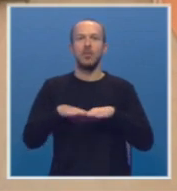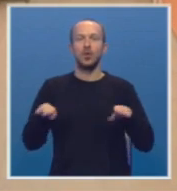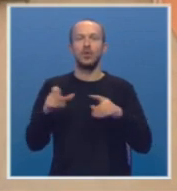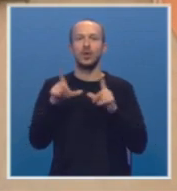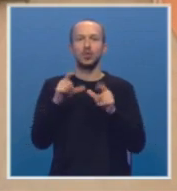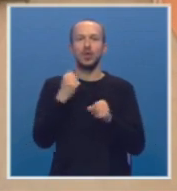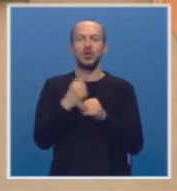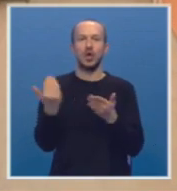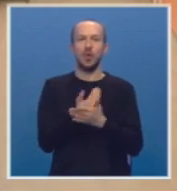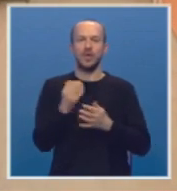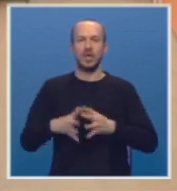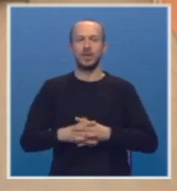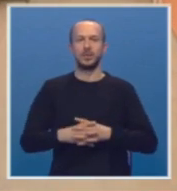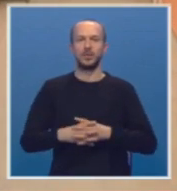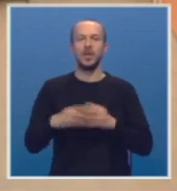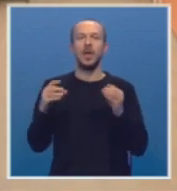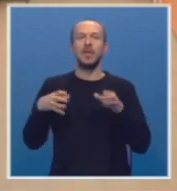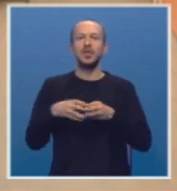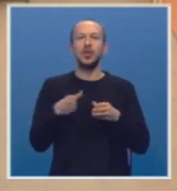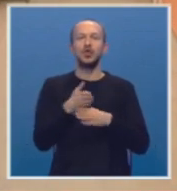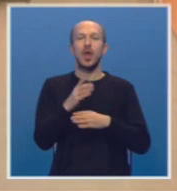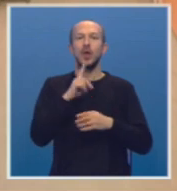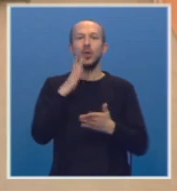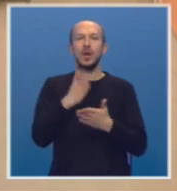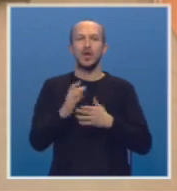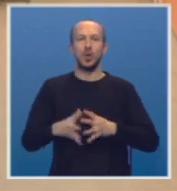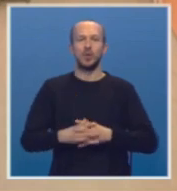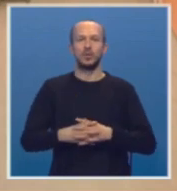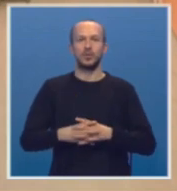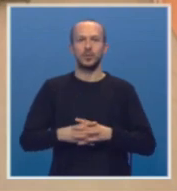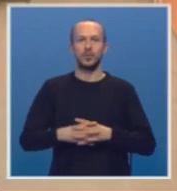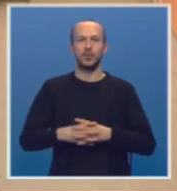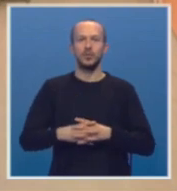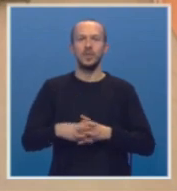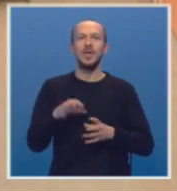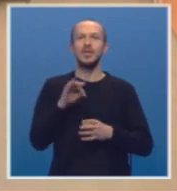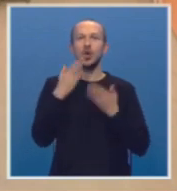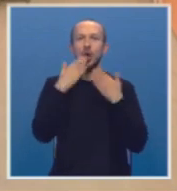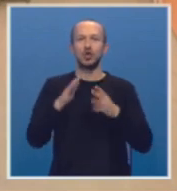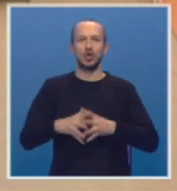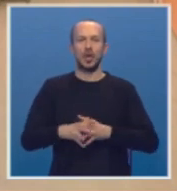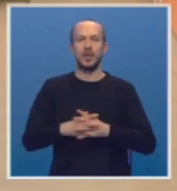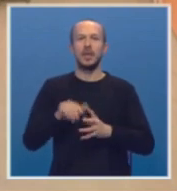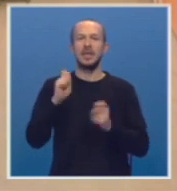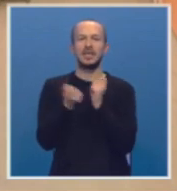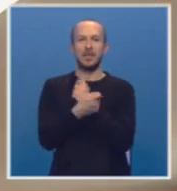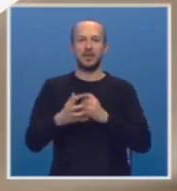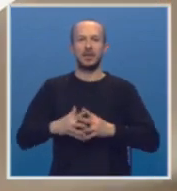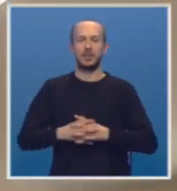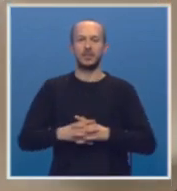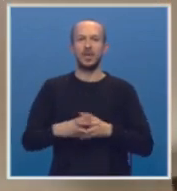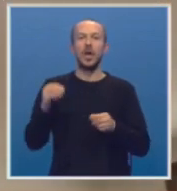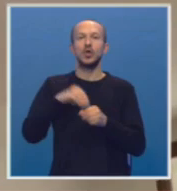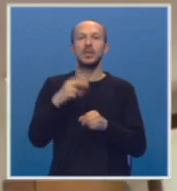su urađeni novi, dio stolarije koji je bio izuzetno oštećen je zamijenjen.